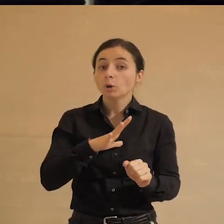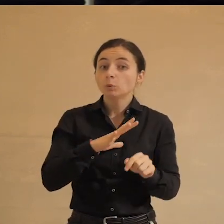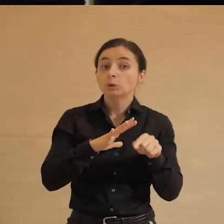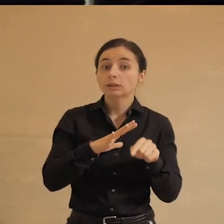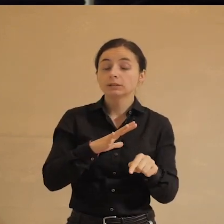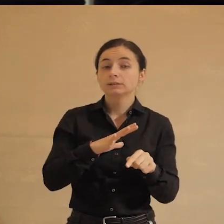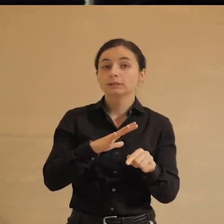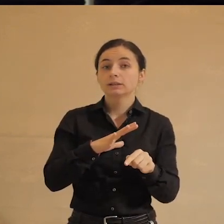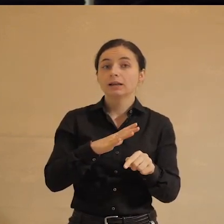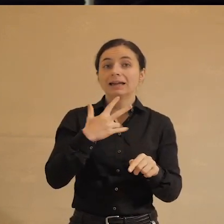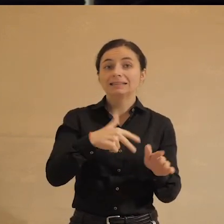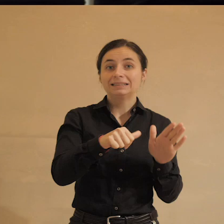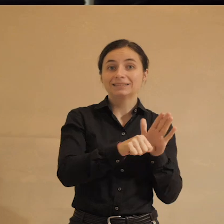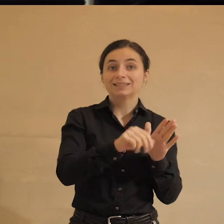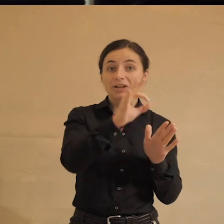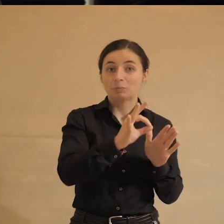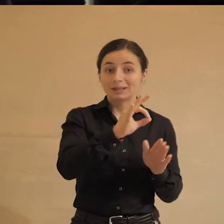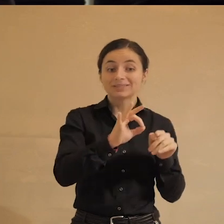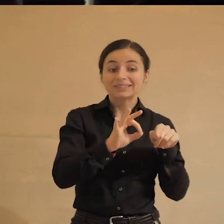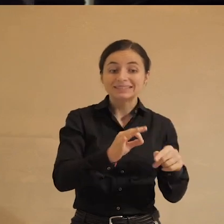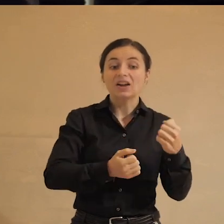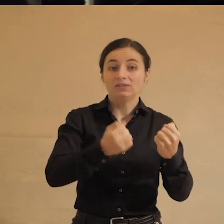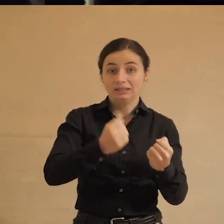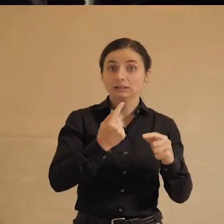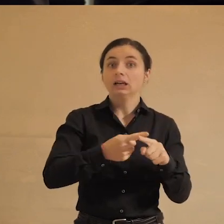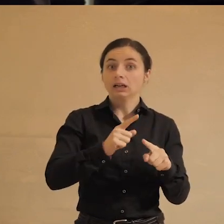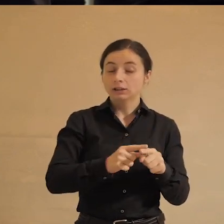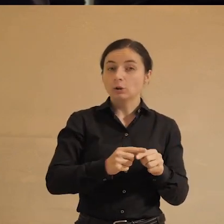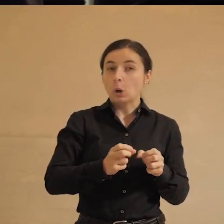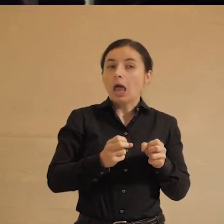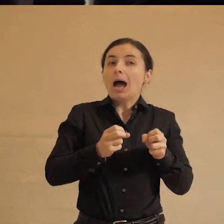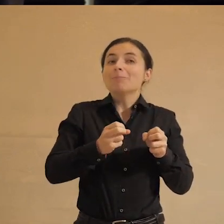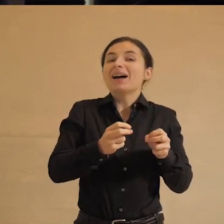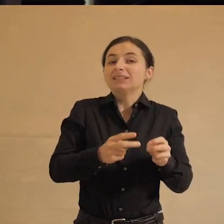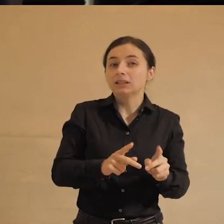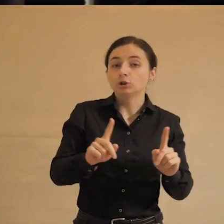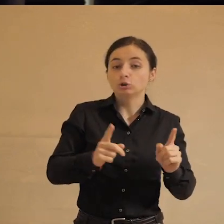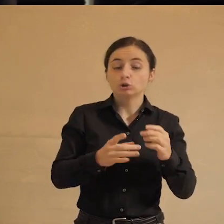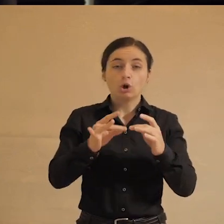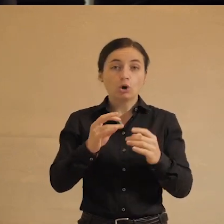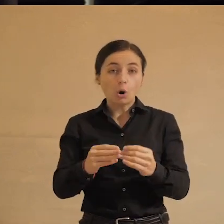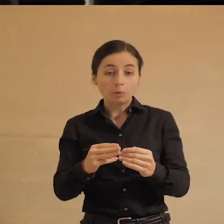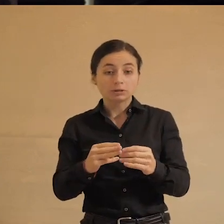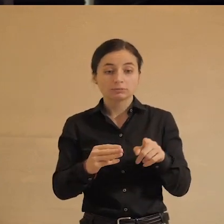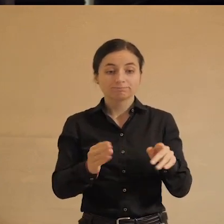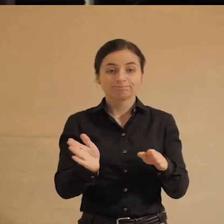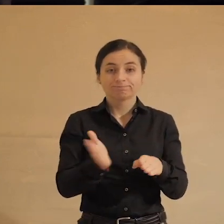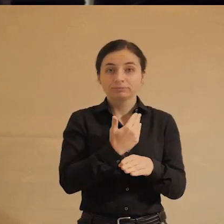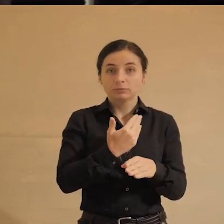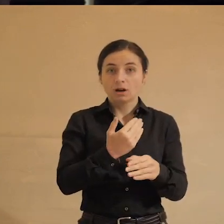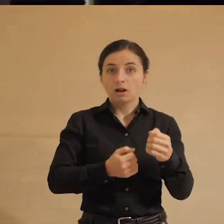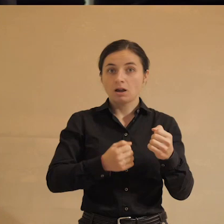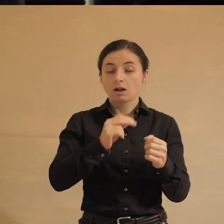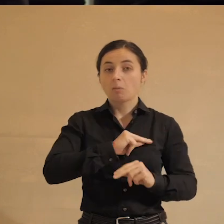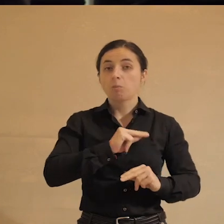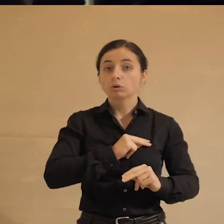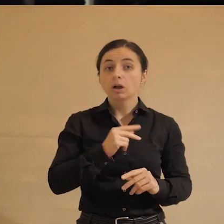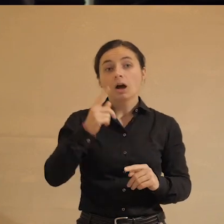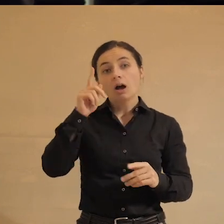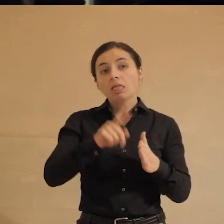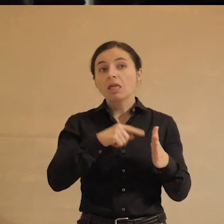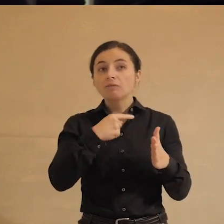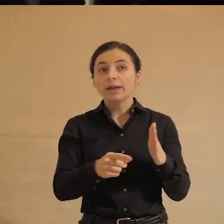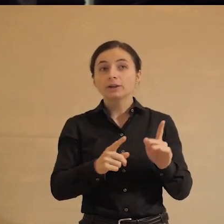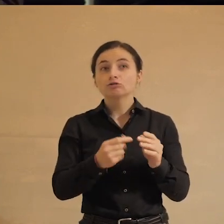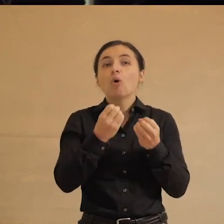36% – это как раз те водители, которые опасаются, что роботы лишат их работы. Может быть, не верят в то, что они смогут